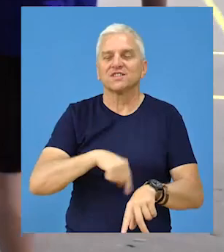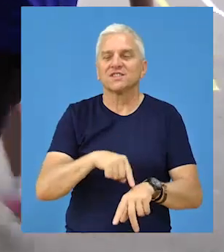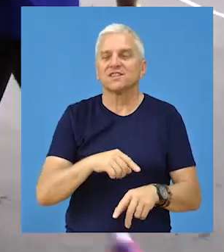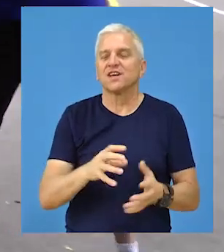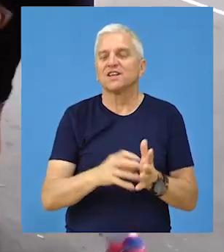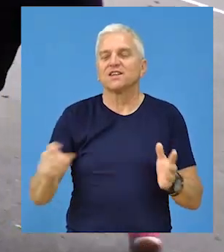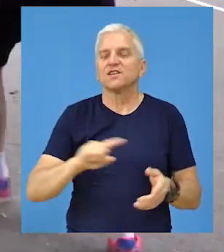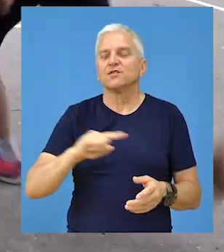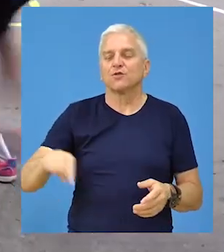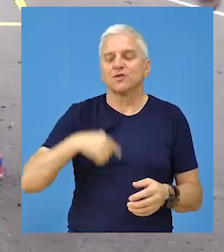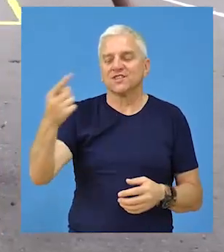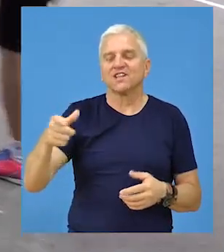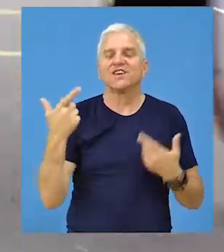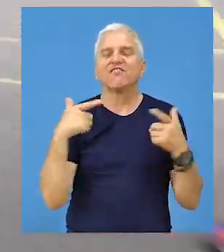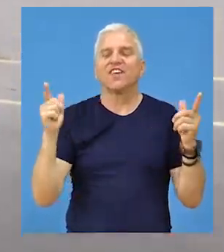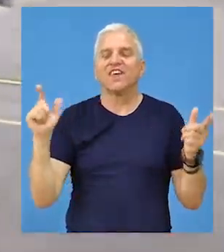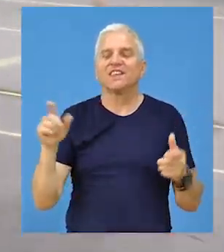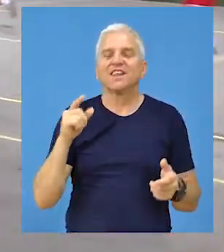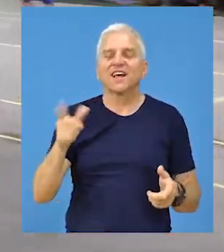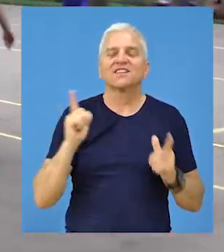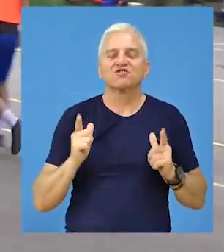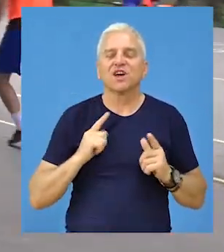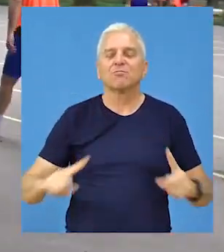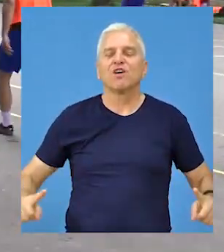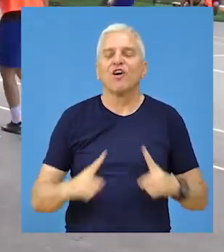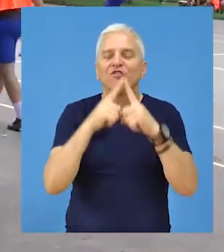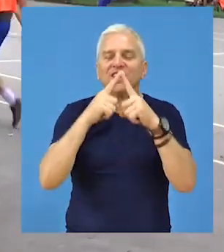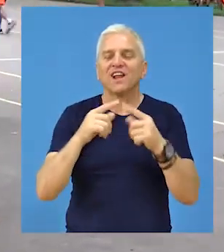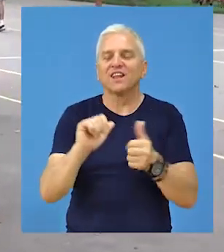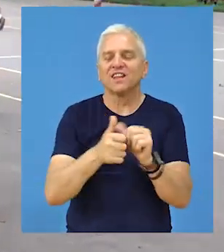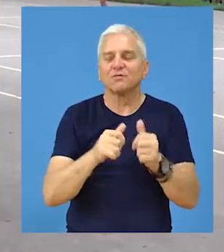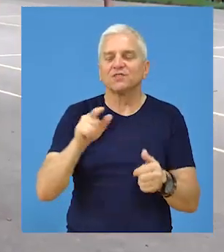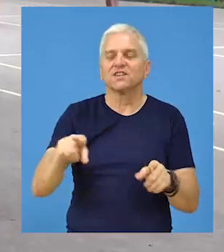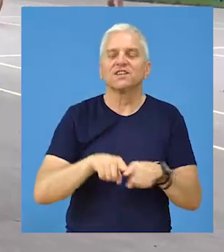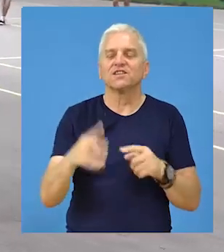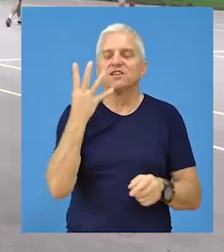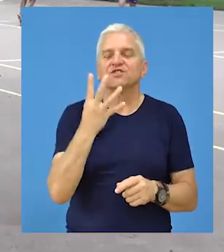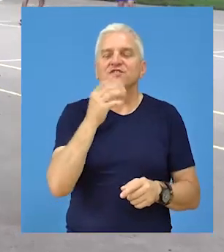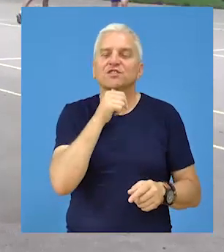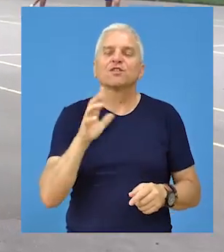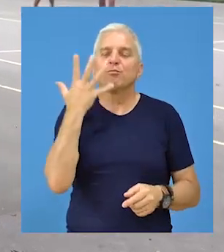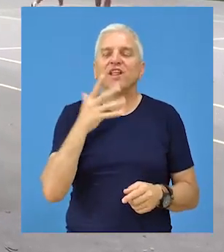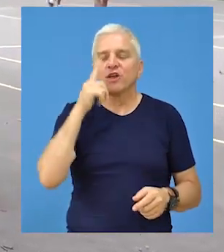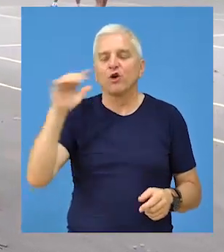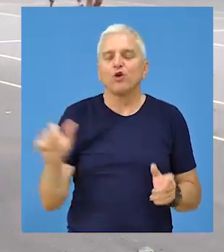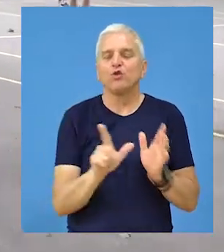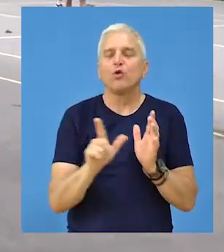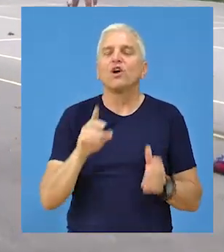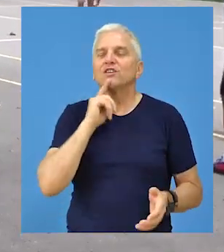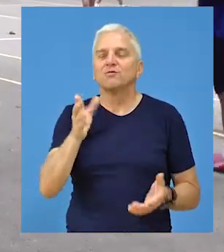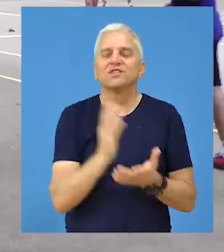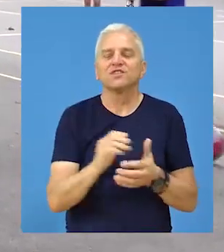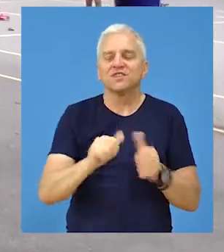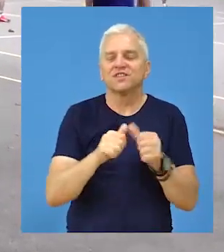časova trajeće sve do sledićeg vikenda kada se očekuju finalni mečevi dok će istog vikenda, četvrtog i petog jula biti održan